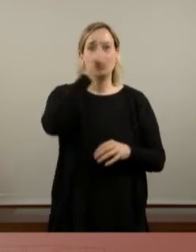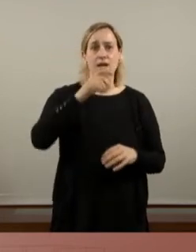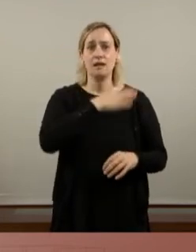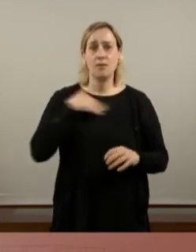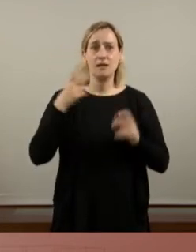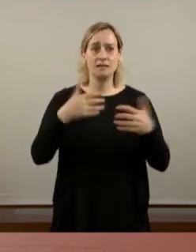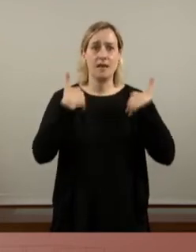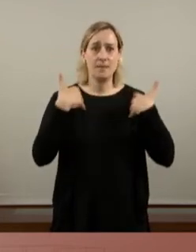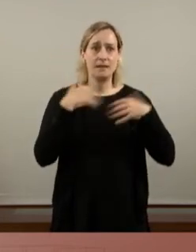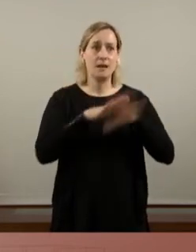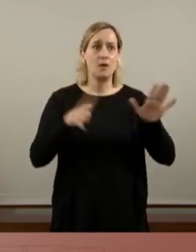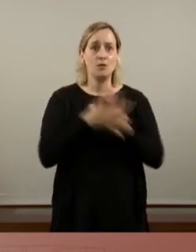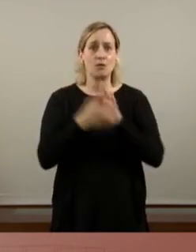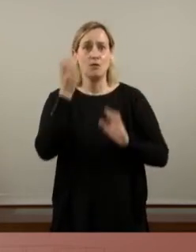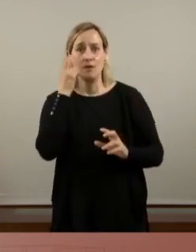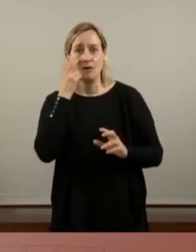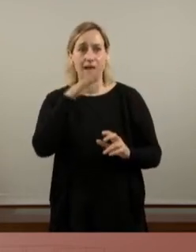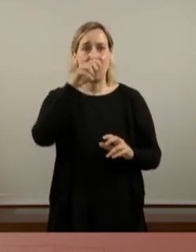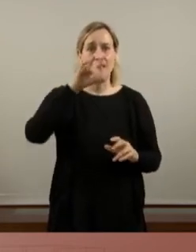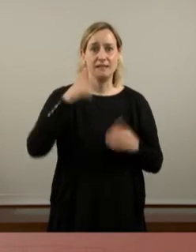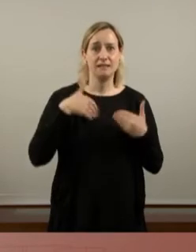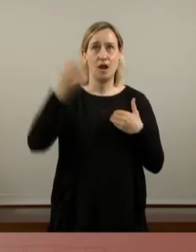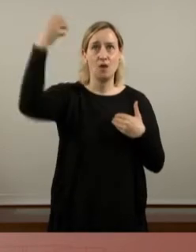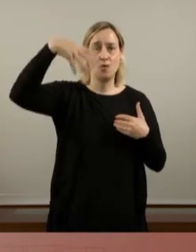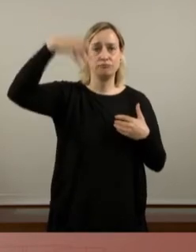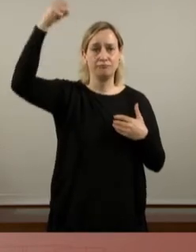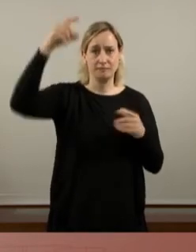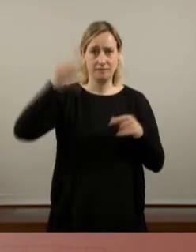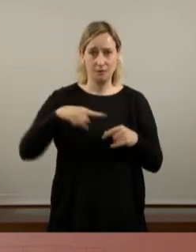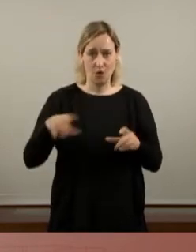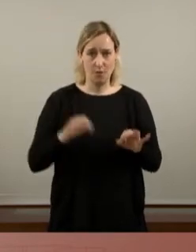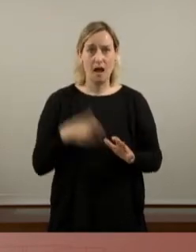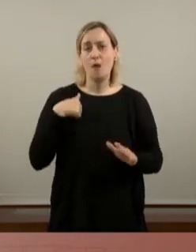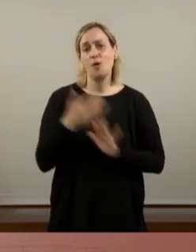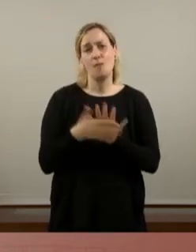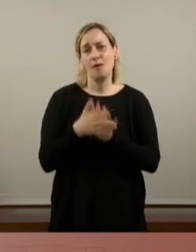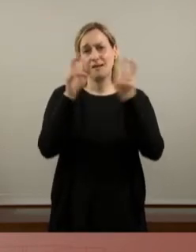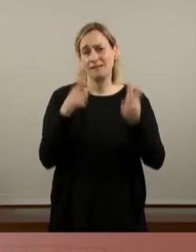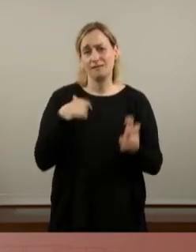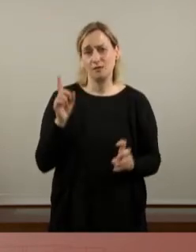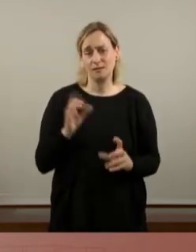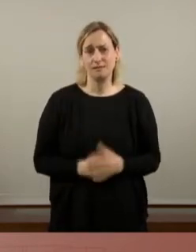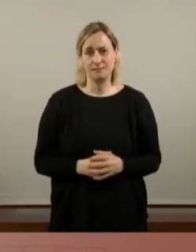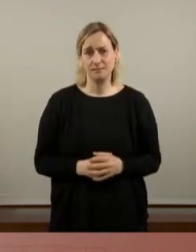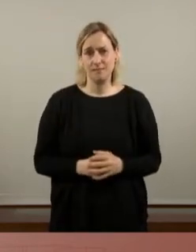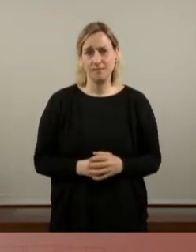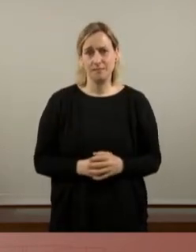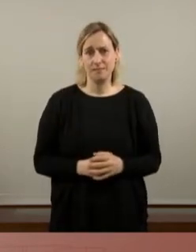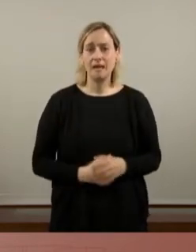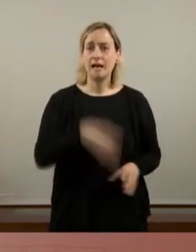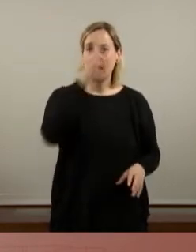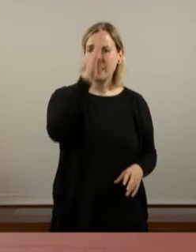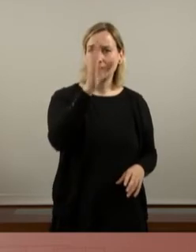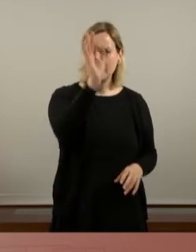deixar de patir per si Endesa els talla la llum. No, avui no venim a parlar d'això. Els radicals sí,